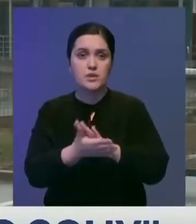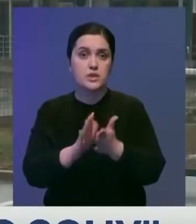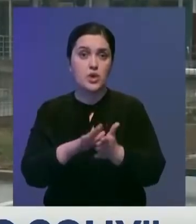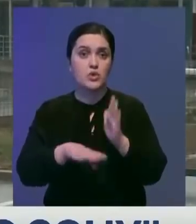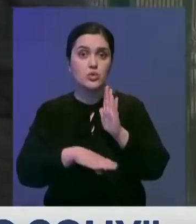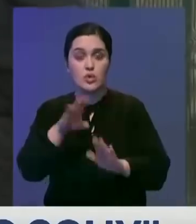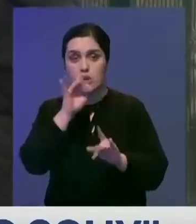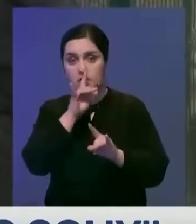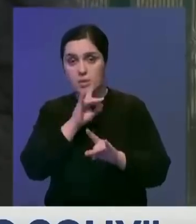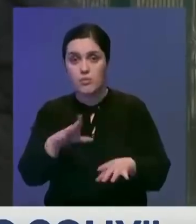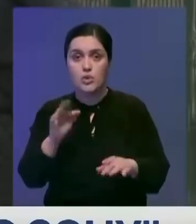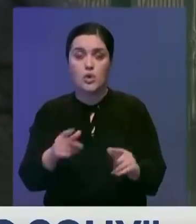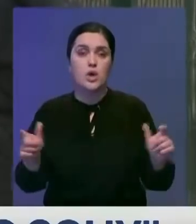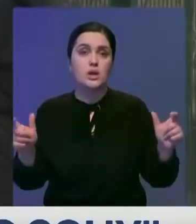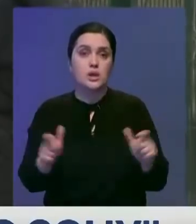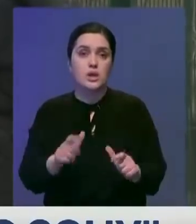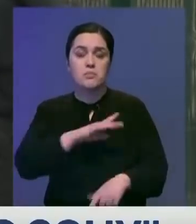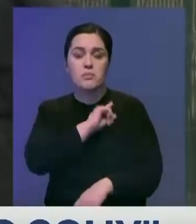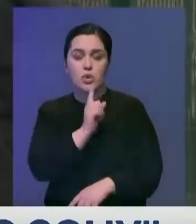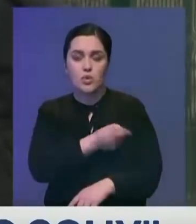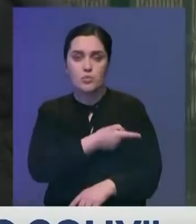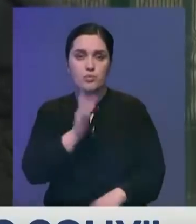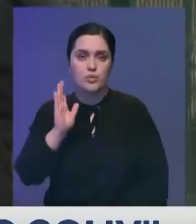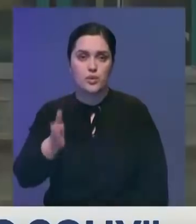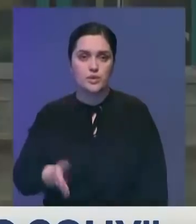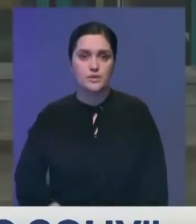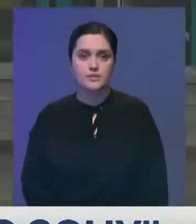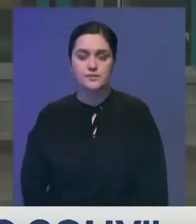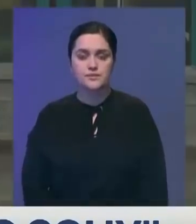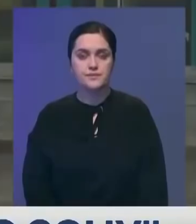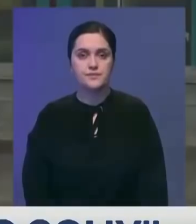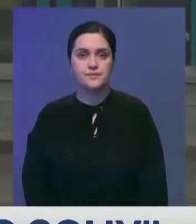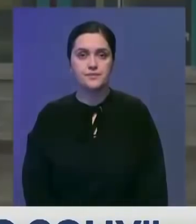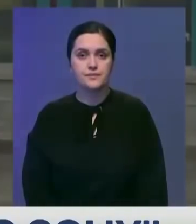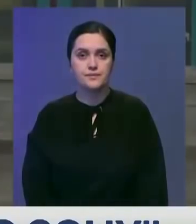времени эпидситуация не улучшится, то карантинные меры там усилят.